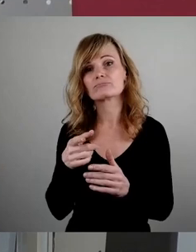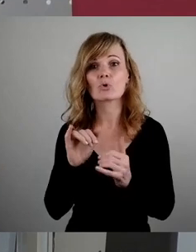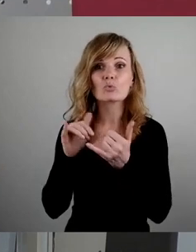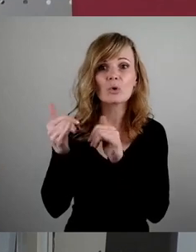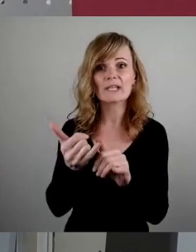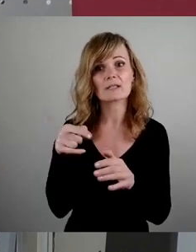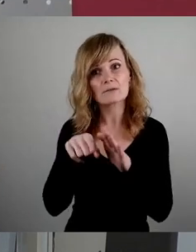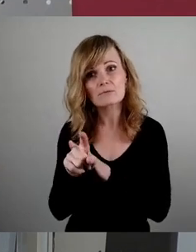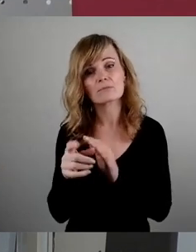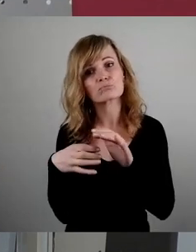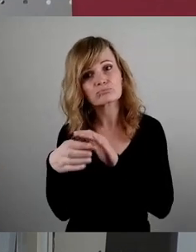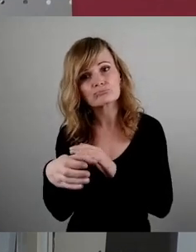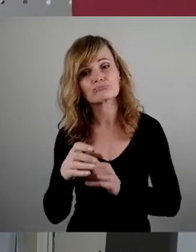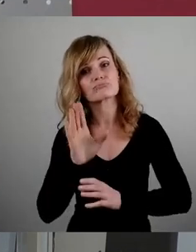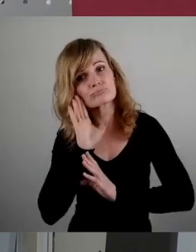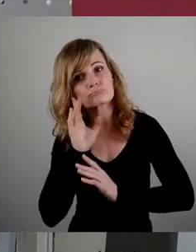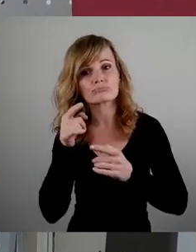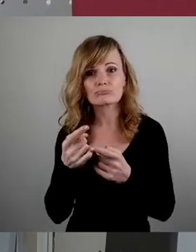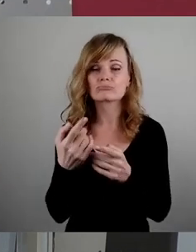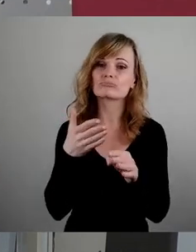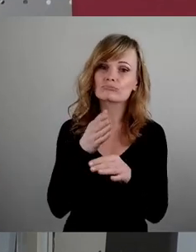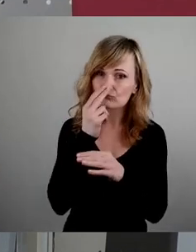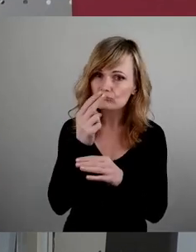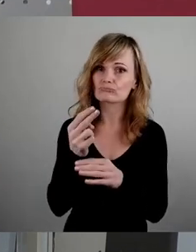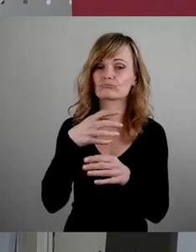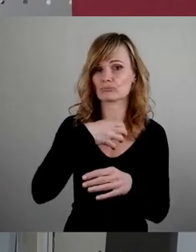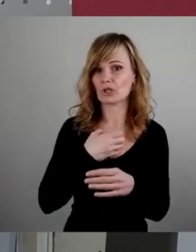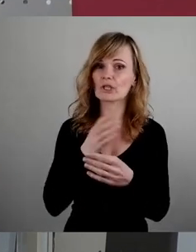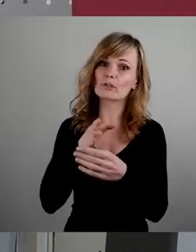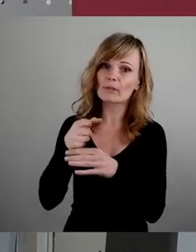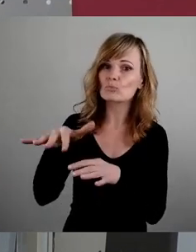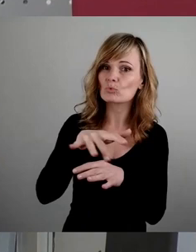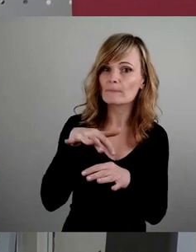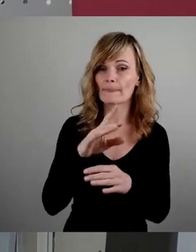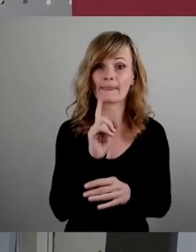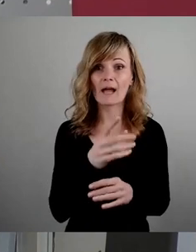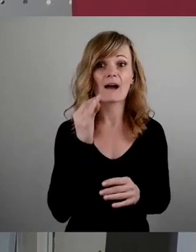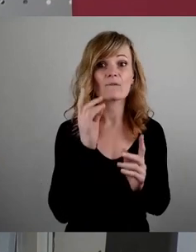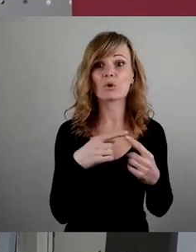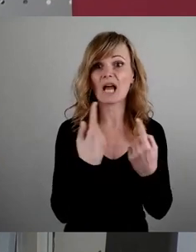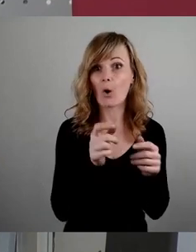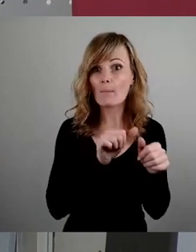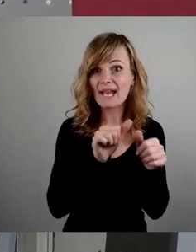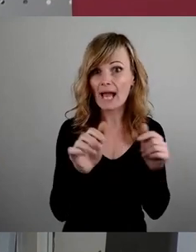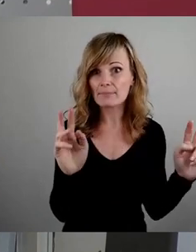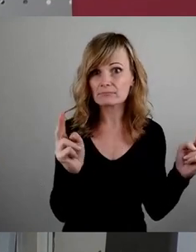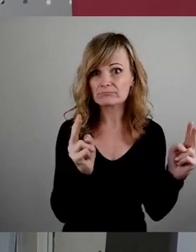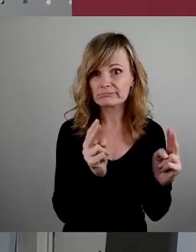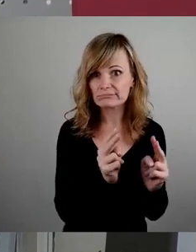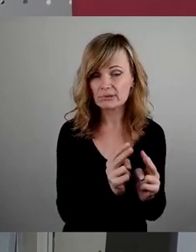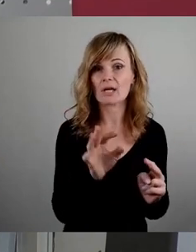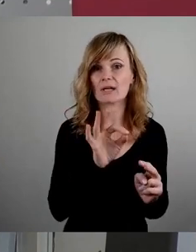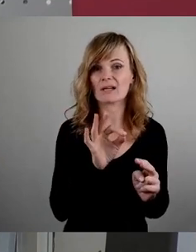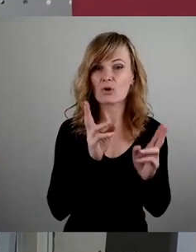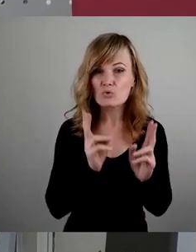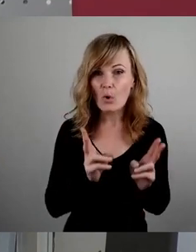Touristen, die auf Besuch da sind, aber wenn es knapper wird und wenn eben die Wohnungen für die Dresdnerinnen und Dresdner nicht ausreichen und